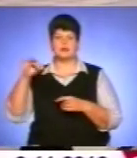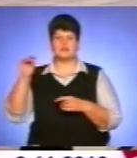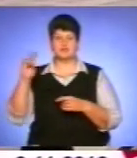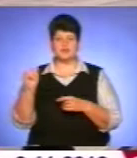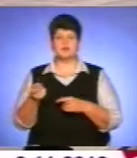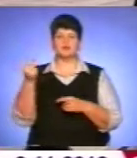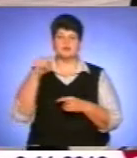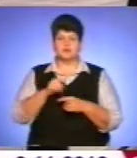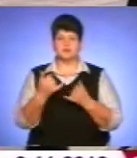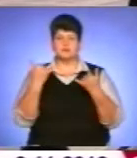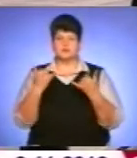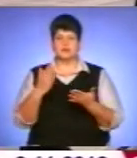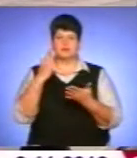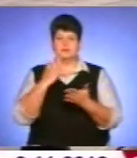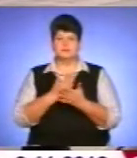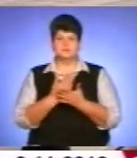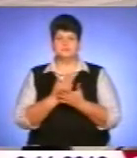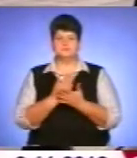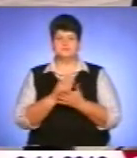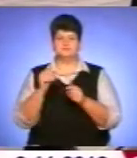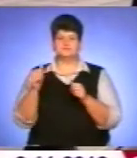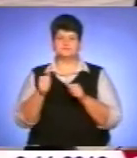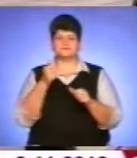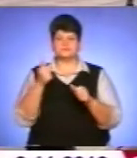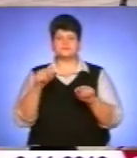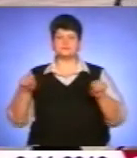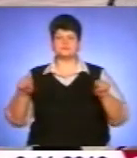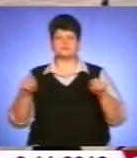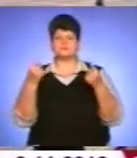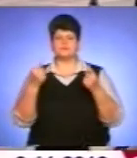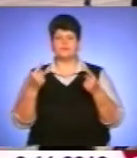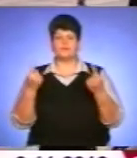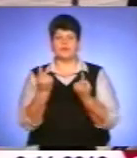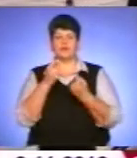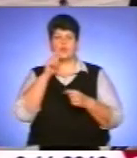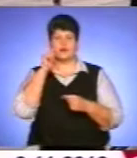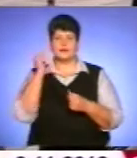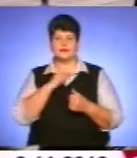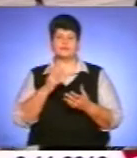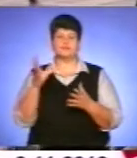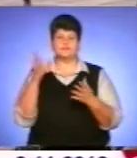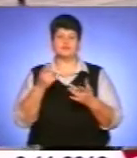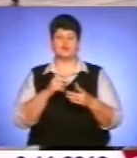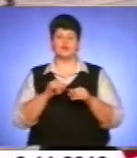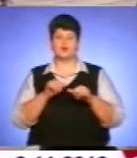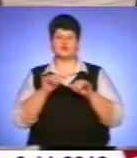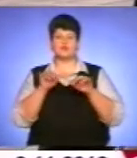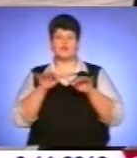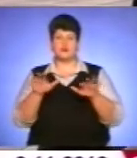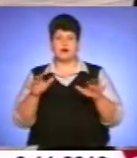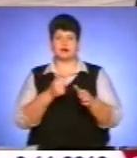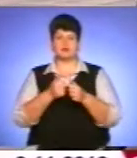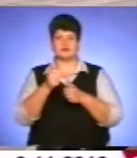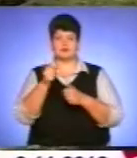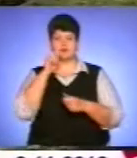зараз є п'ємонтом в справі відродження України і власне фрусуванні українського світу в